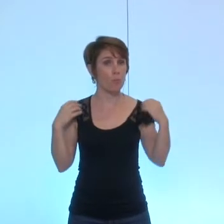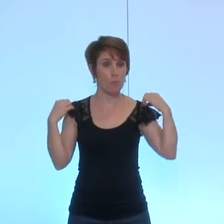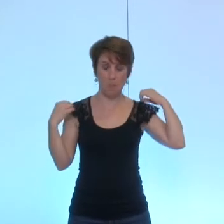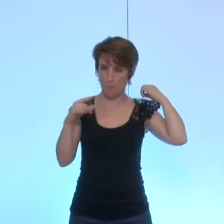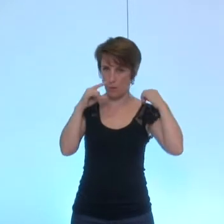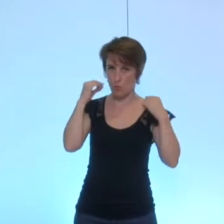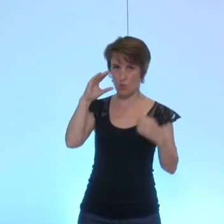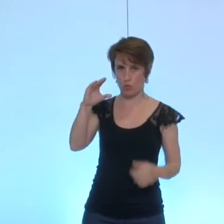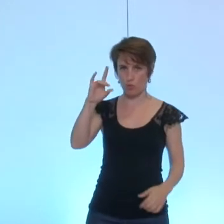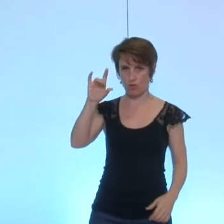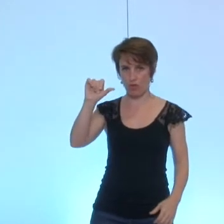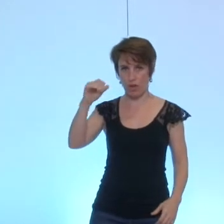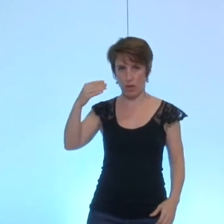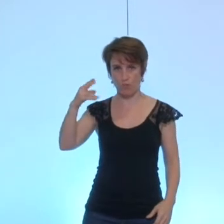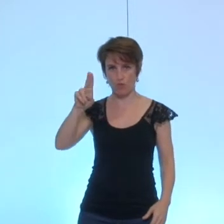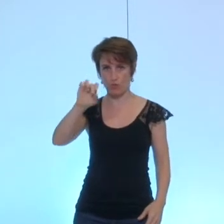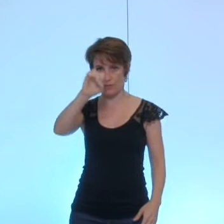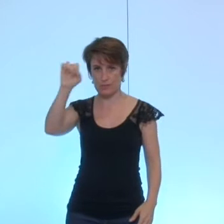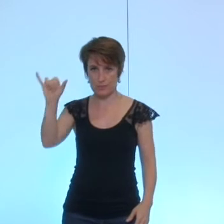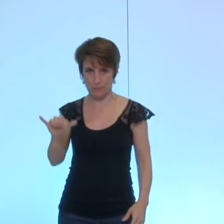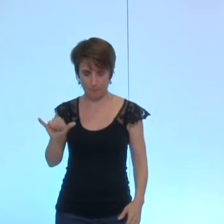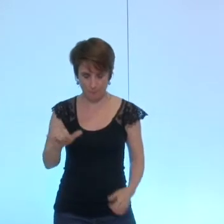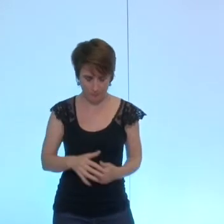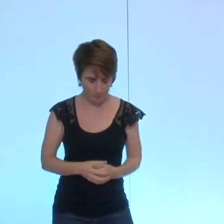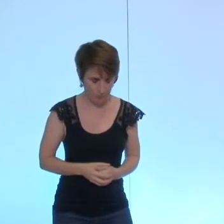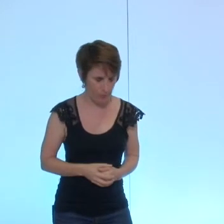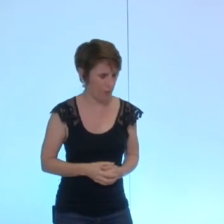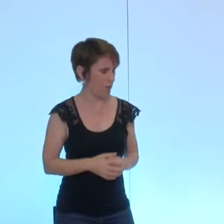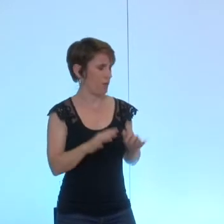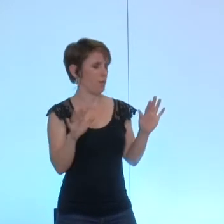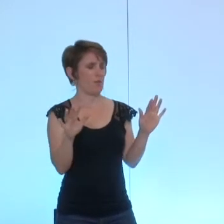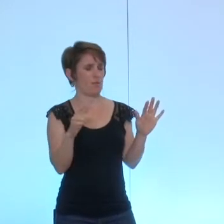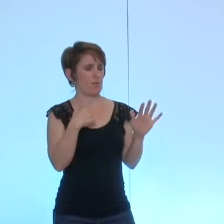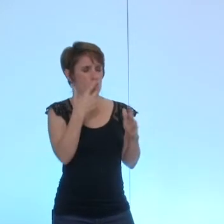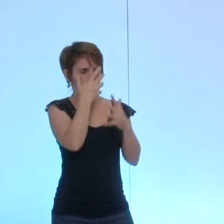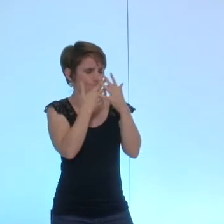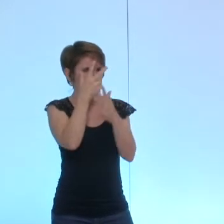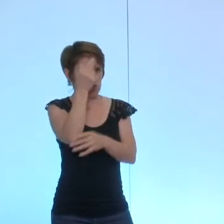monsieur Chambussi je ne comprends pas bien le raisonnement qui consiste à dire que